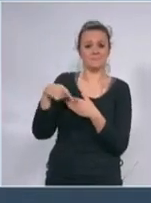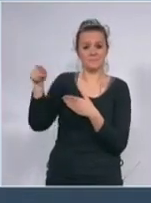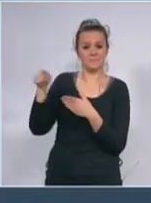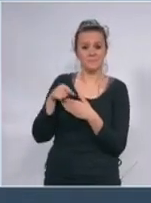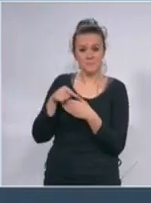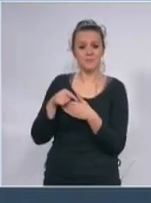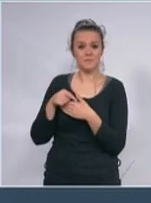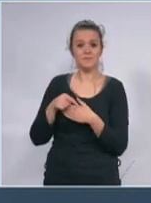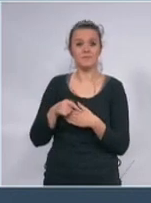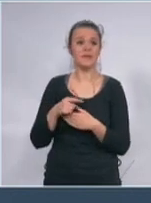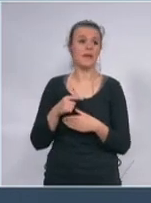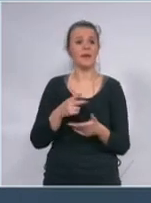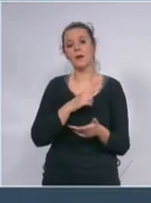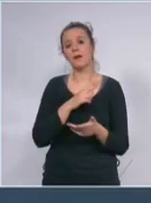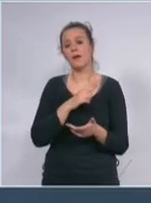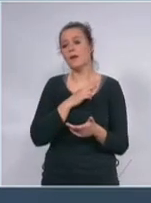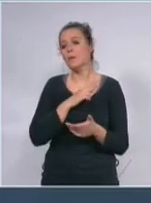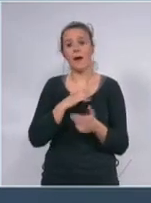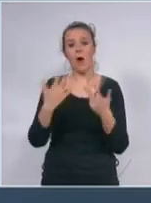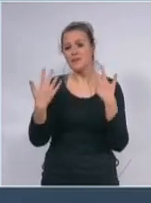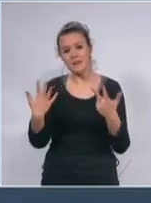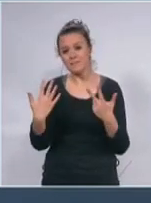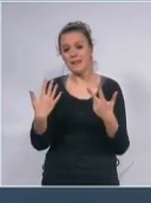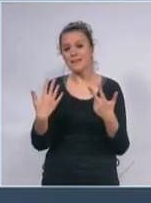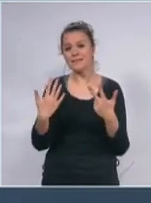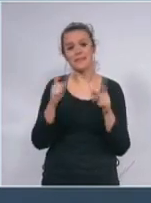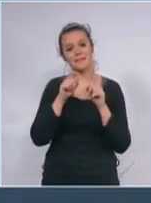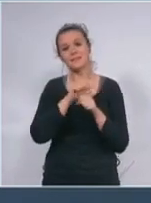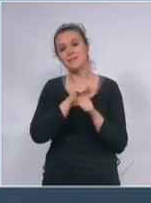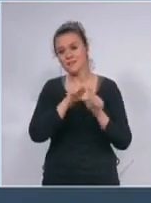zapadno od nas imate 80 zaraženi za jedan dan.